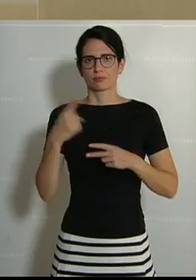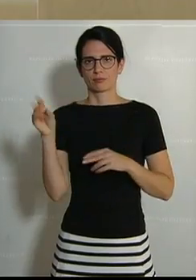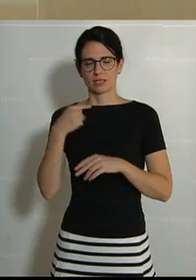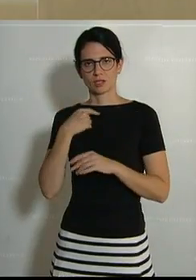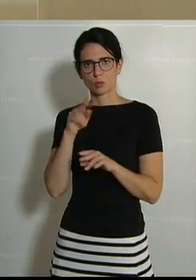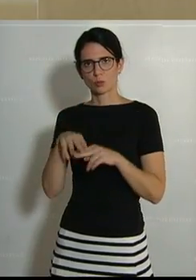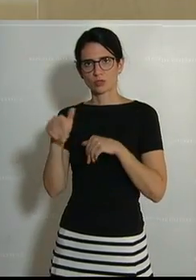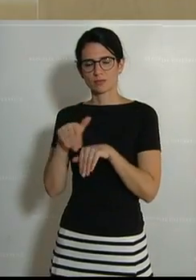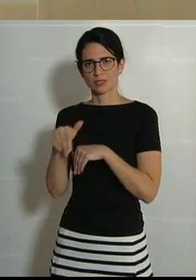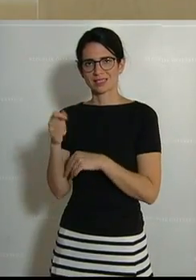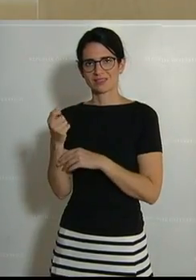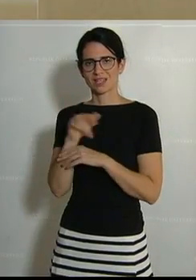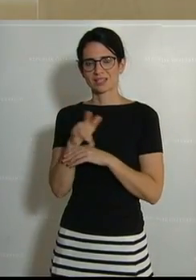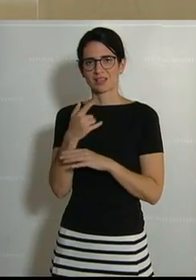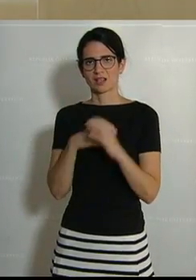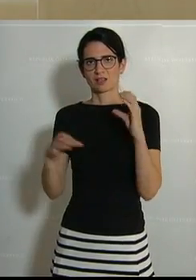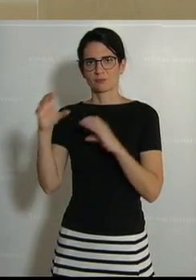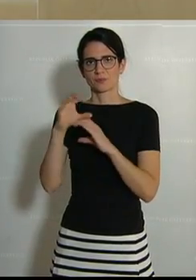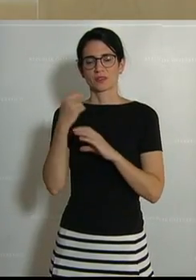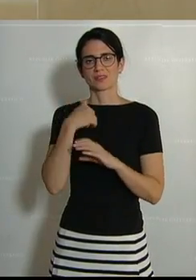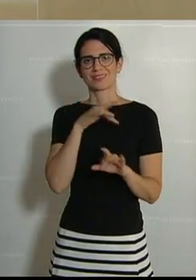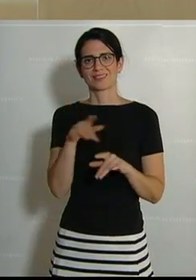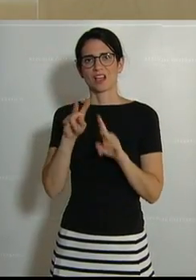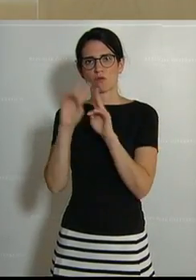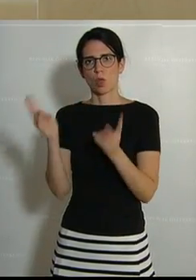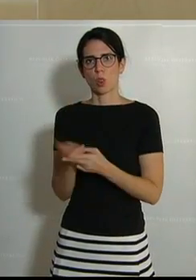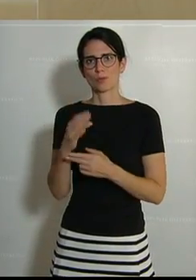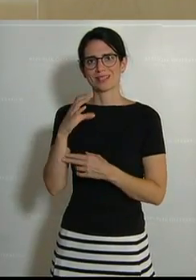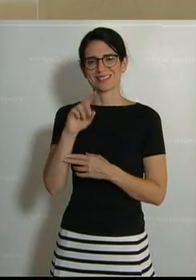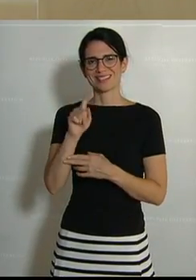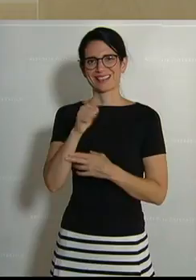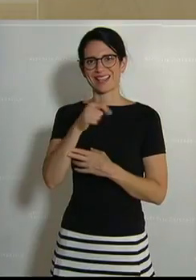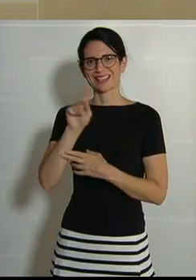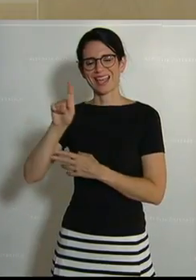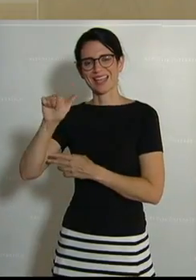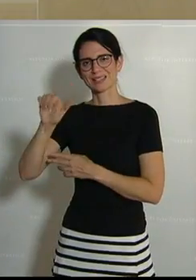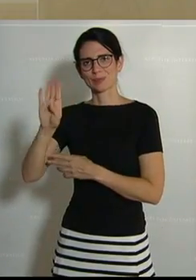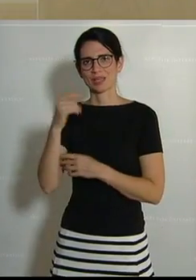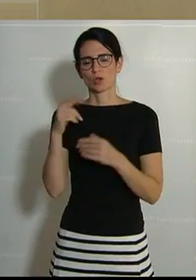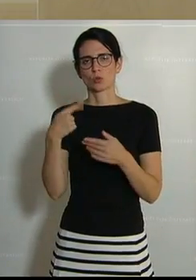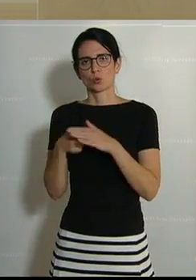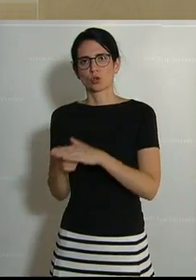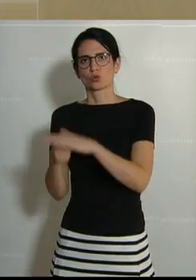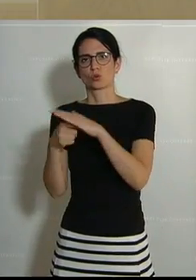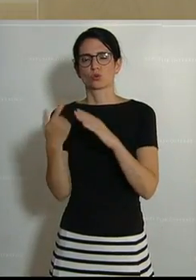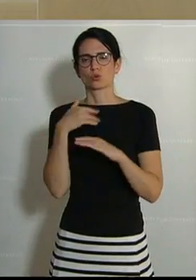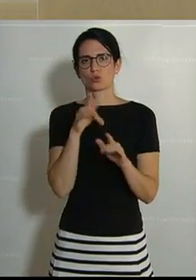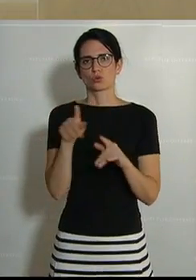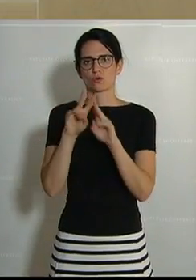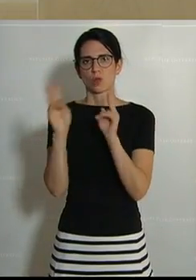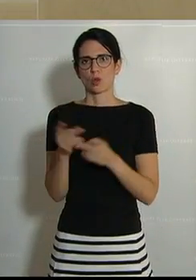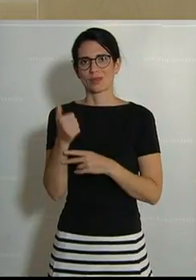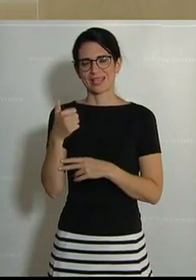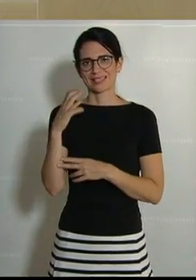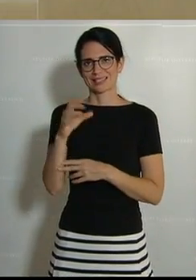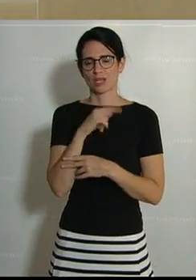Bundesminister für Finanzen eine Erhöhung der Zusagevolumina gemäß Z1 bis 1b, sowie des Unterstützungsvolumens gemäß Ziffer 1c,